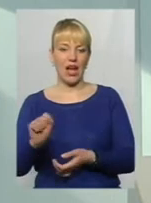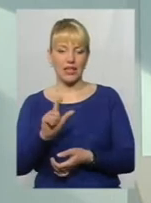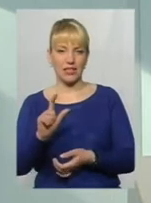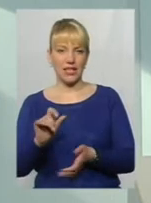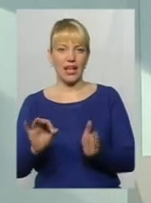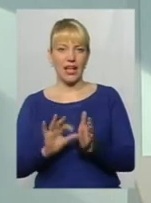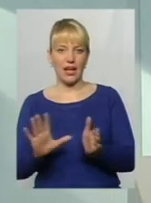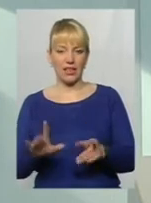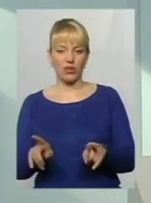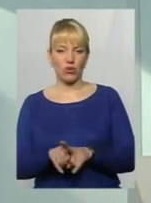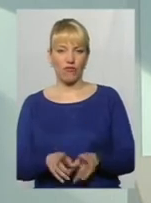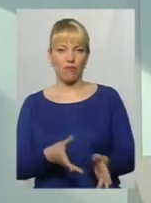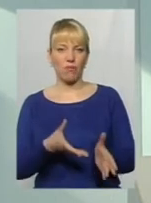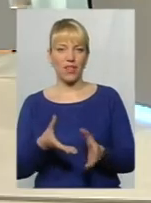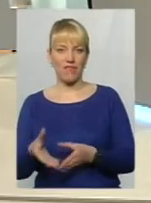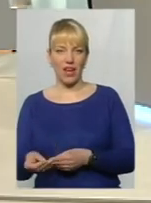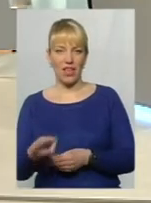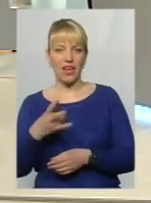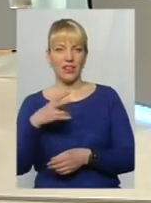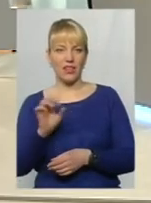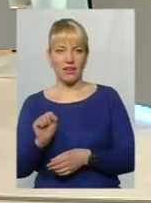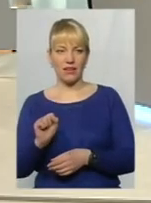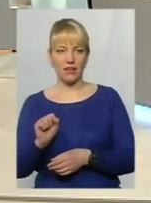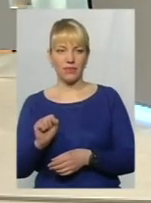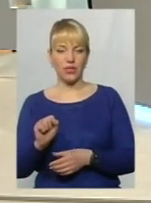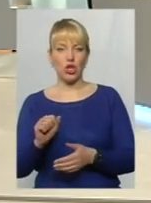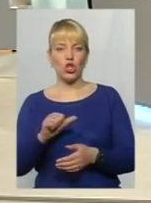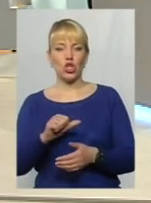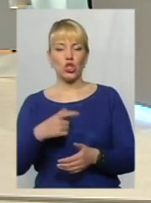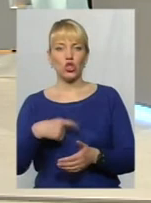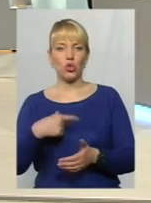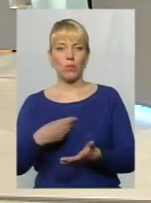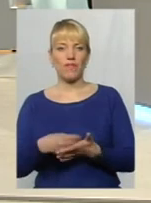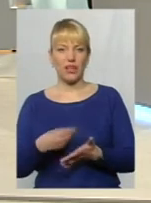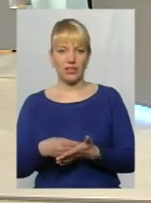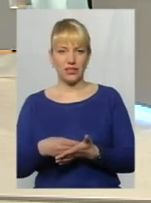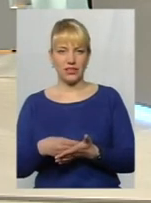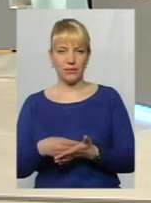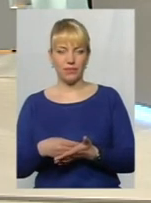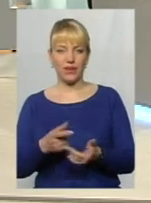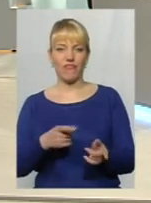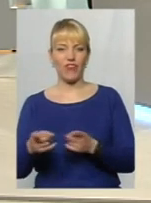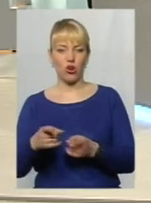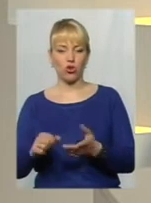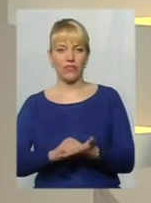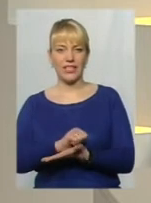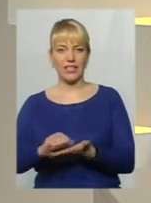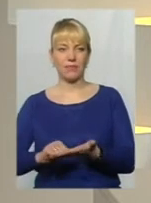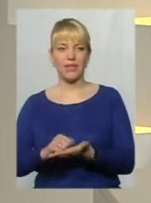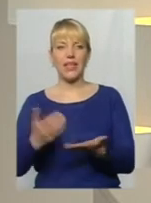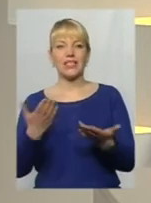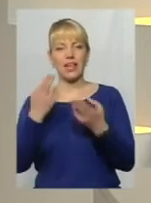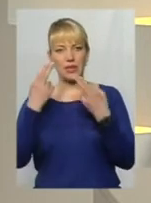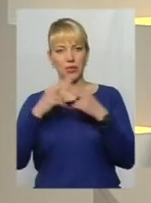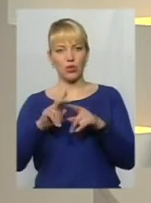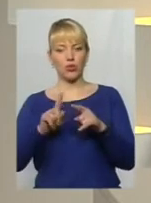також вона впливає на собівартість виготовлення асфальту. Скажіть, а за якими технологіями